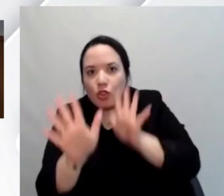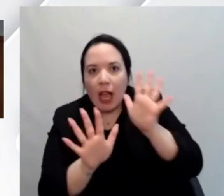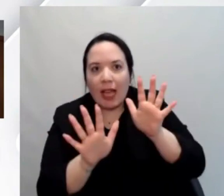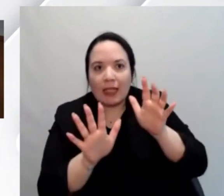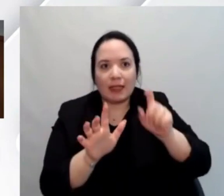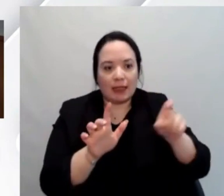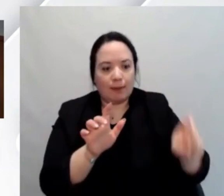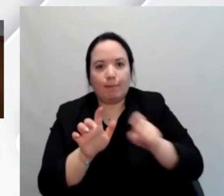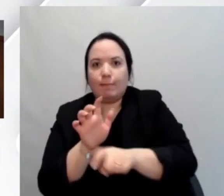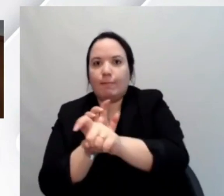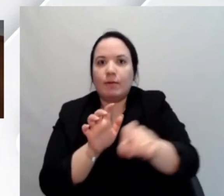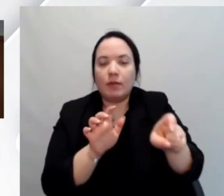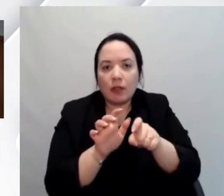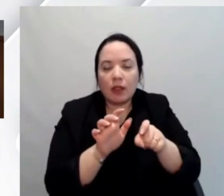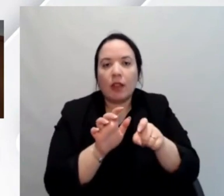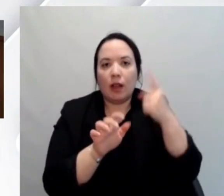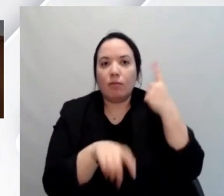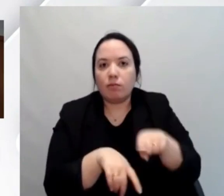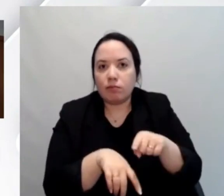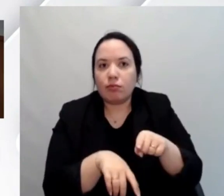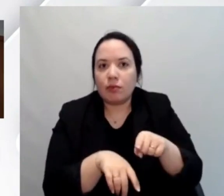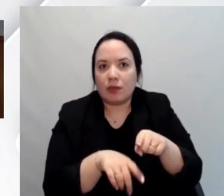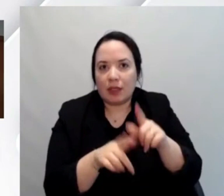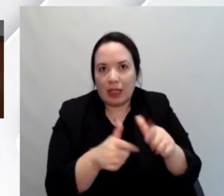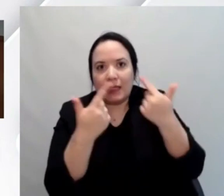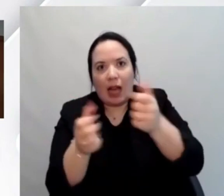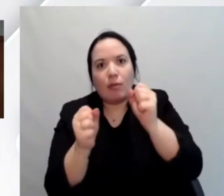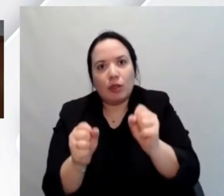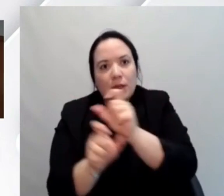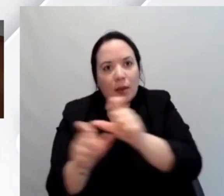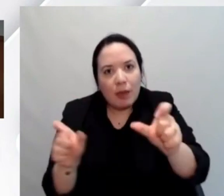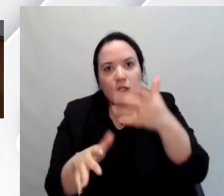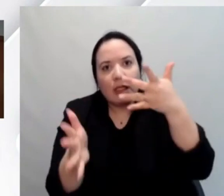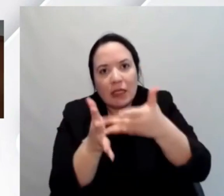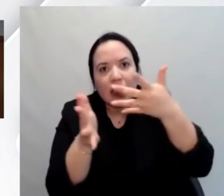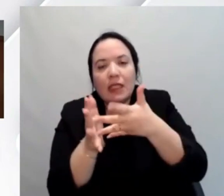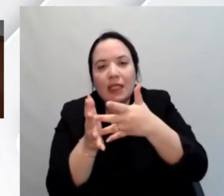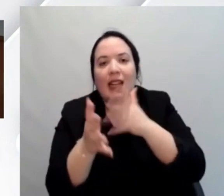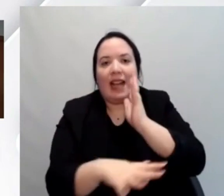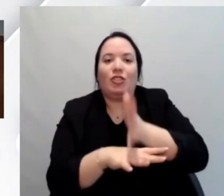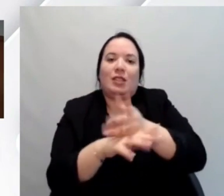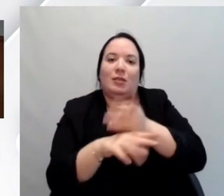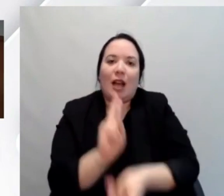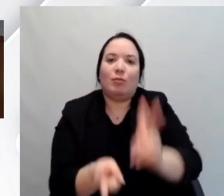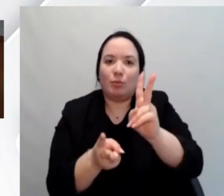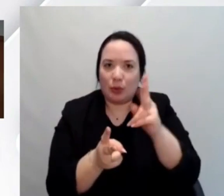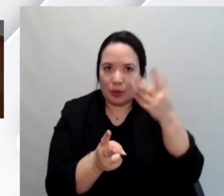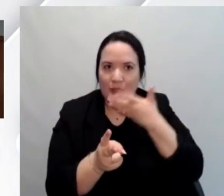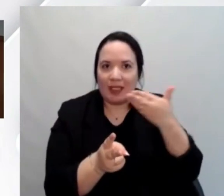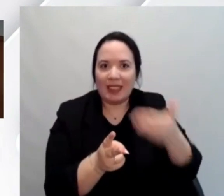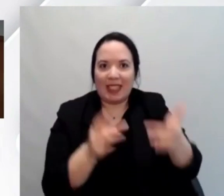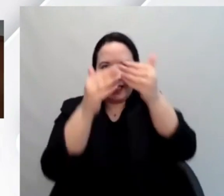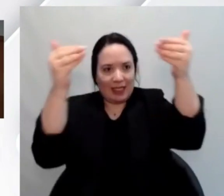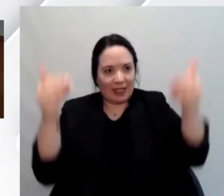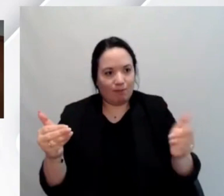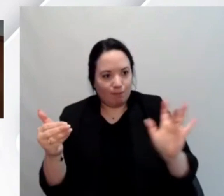Braille, che rendono a loro volta molto più accessibile anche l'interazione attraverso questi schermi a